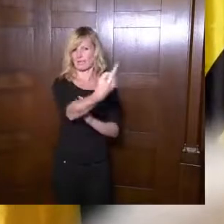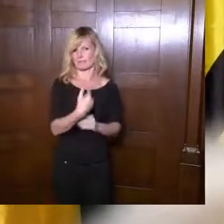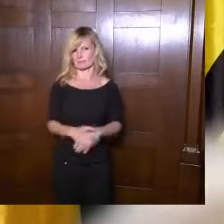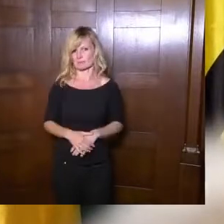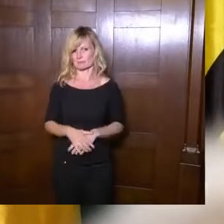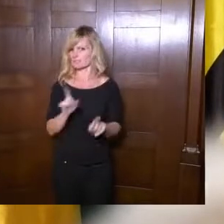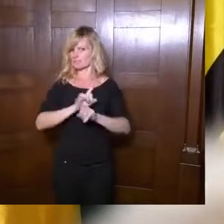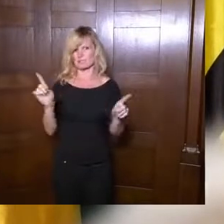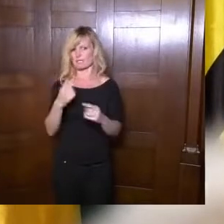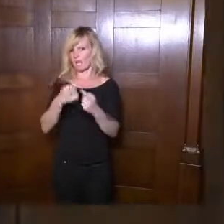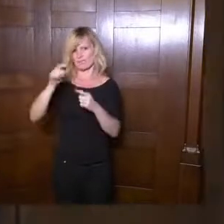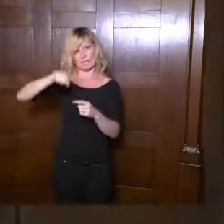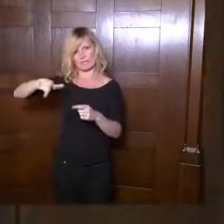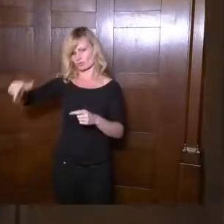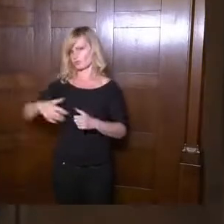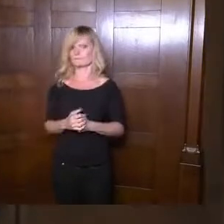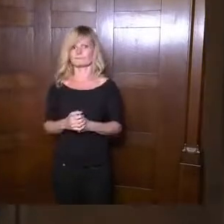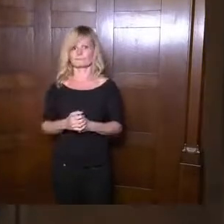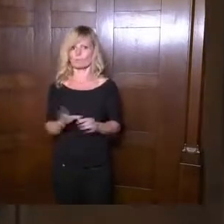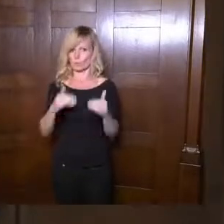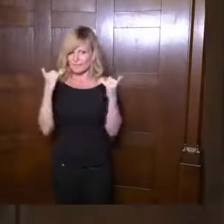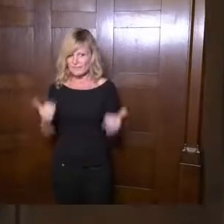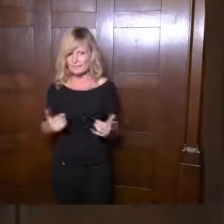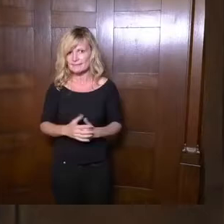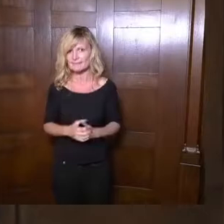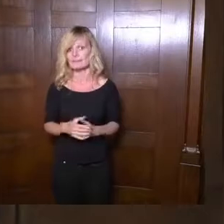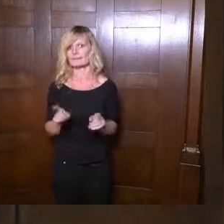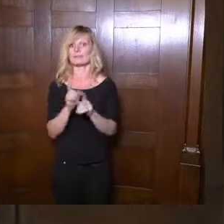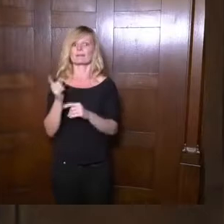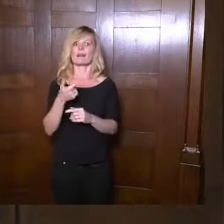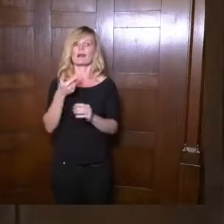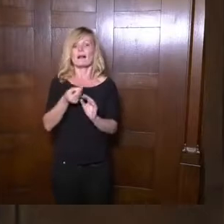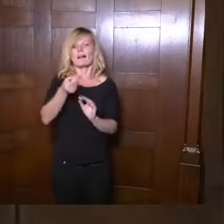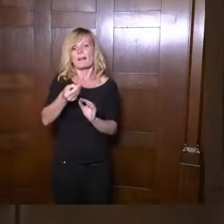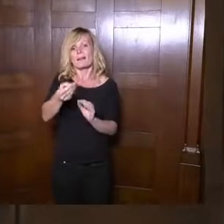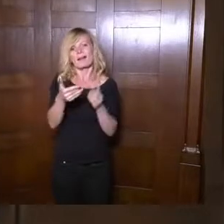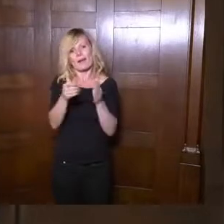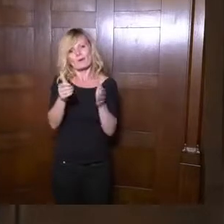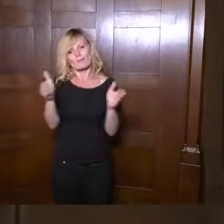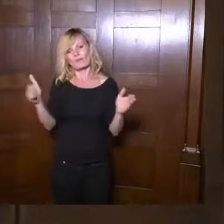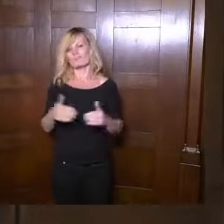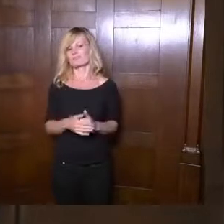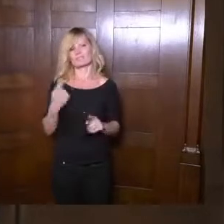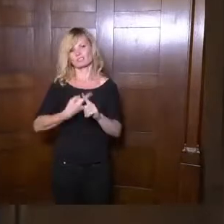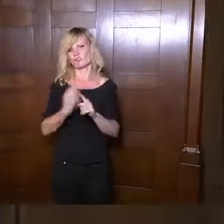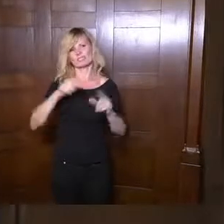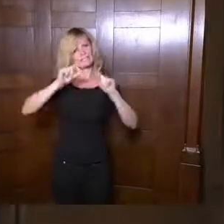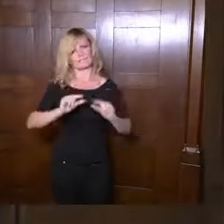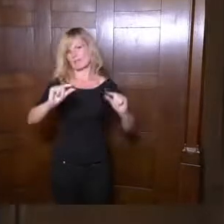nicht irgendwelche Podester. Und durch jetzt verabreichte Gnadenhäppchen wird diese Schuld kaum gemildert.